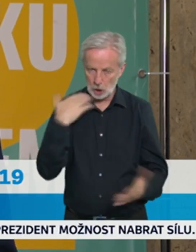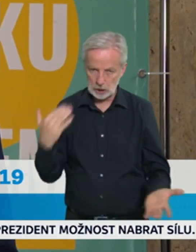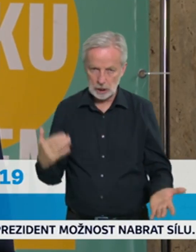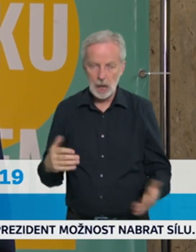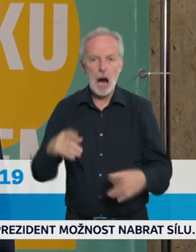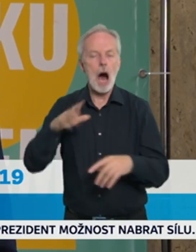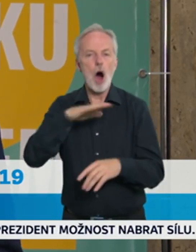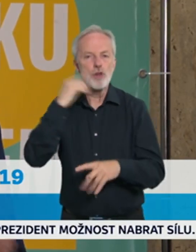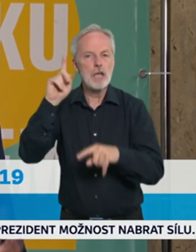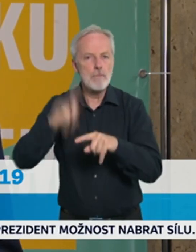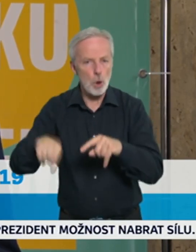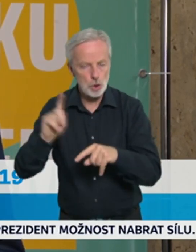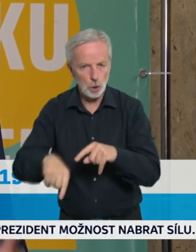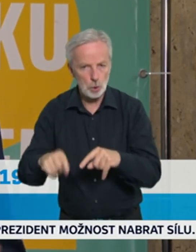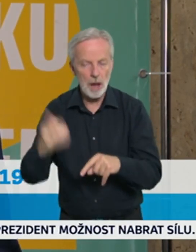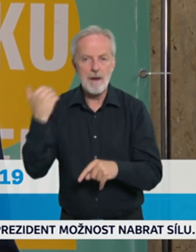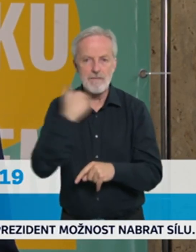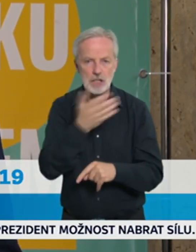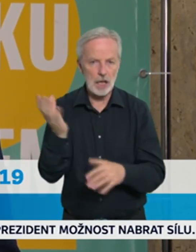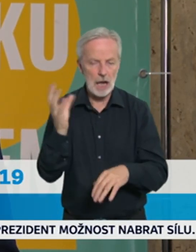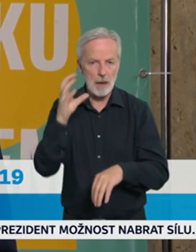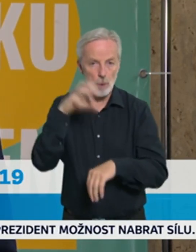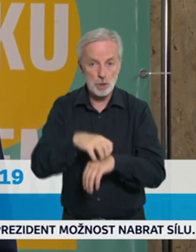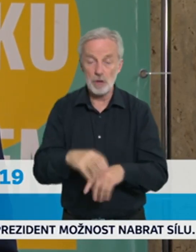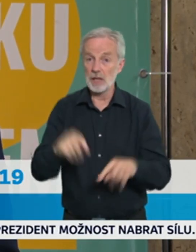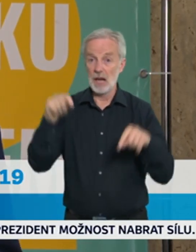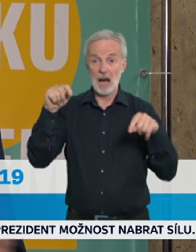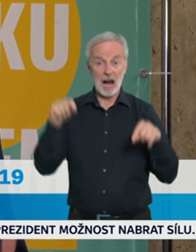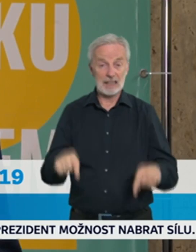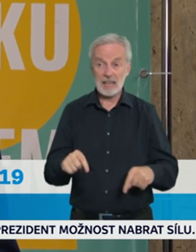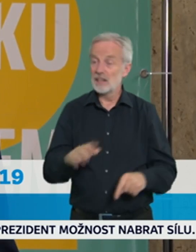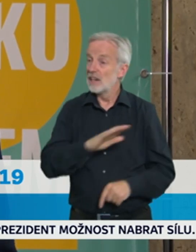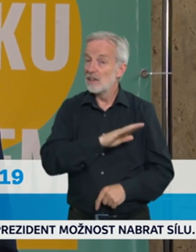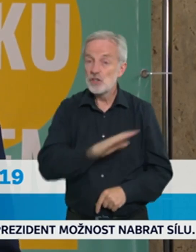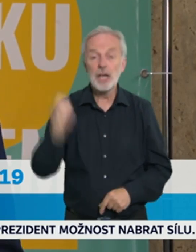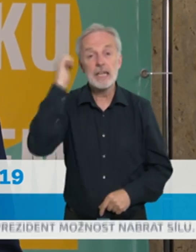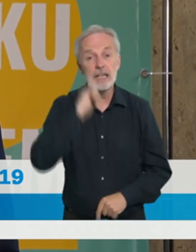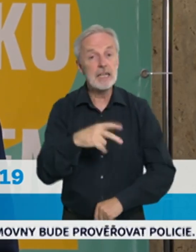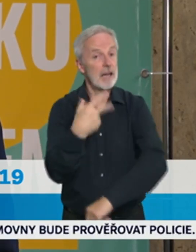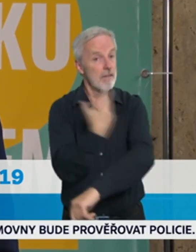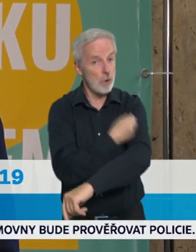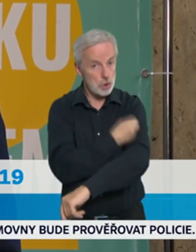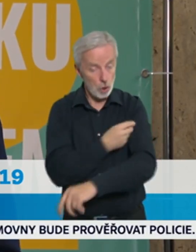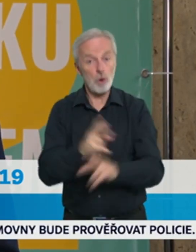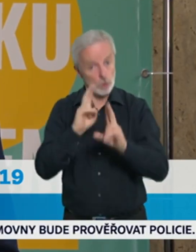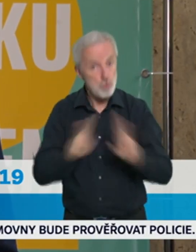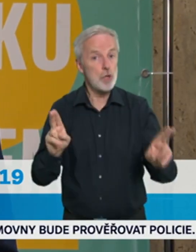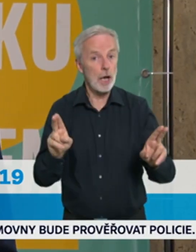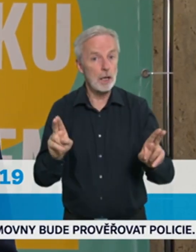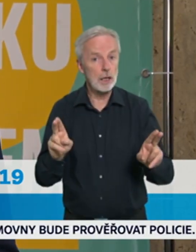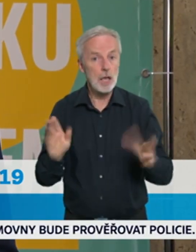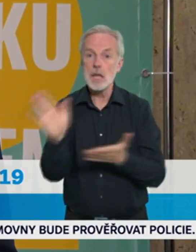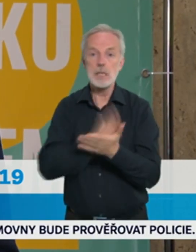skutečně v této době, kdy tady máme naprosto dostupnou vakcinaci, která je plně hrazena z veřejného zdravotního